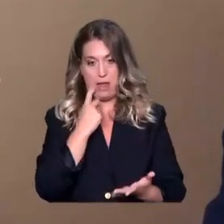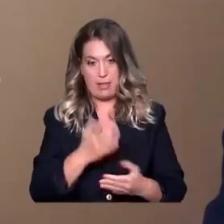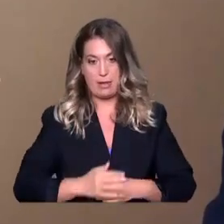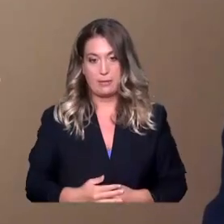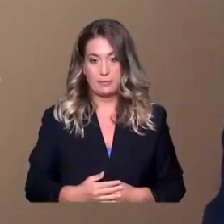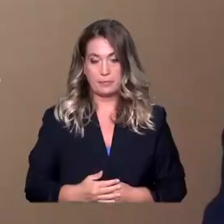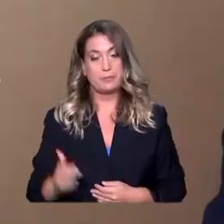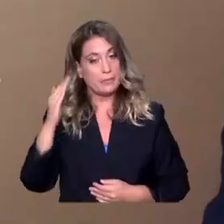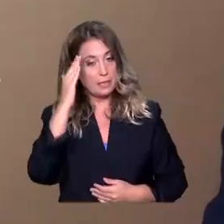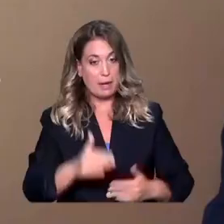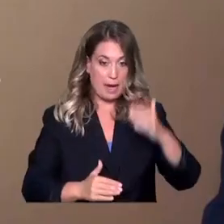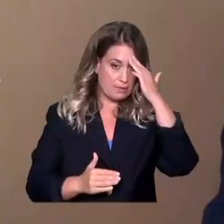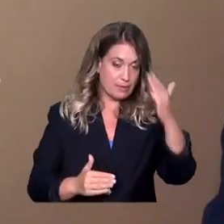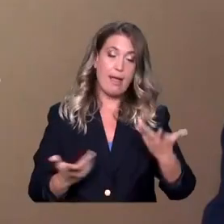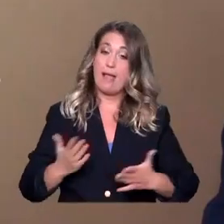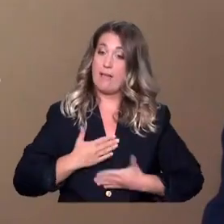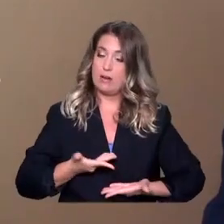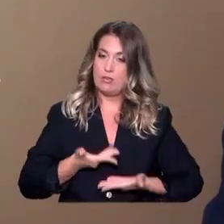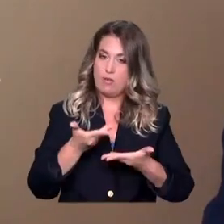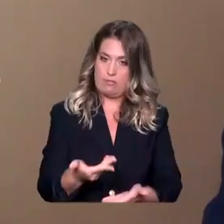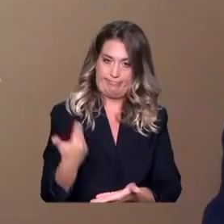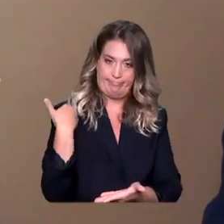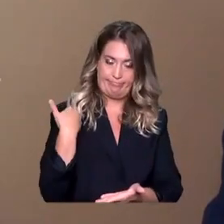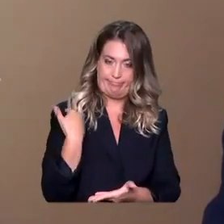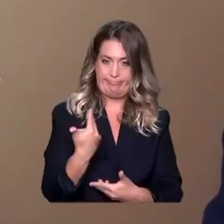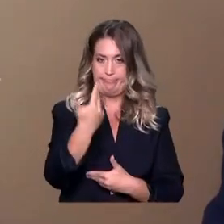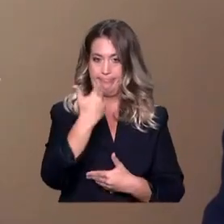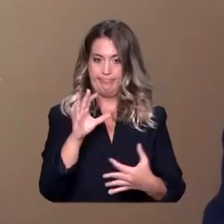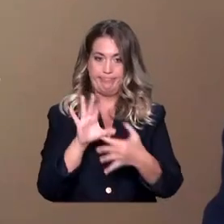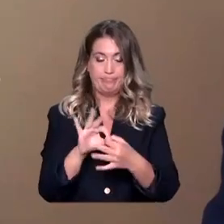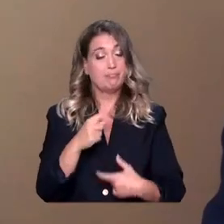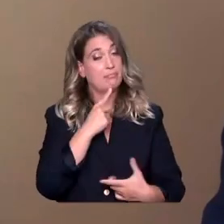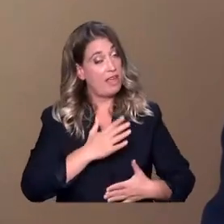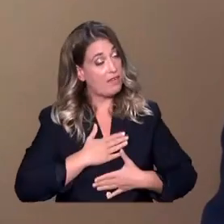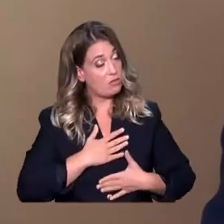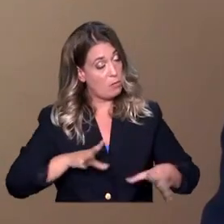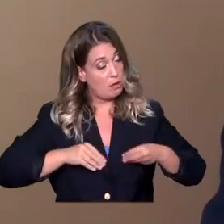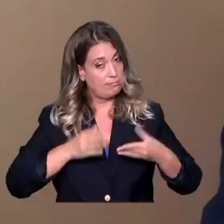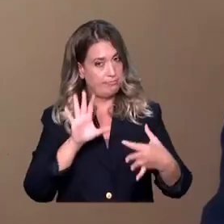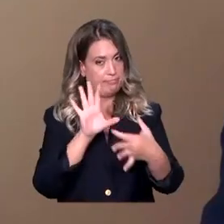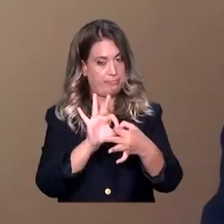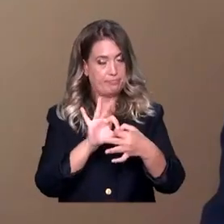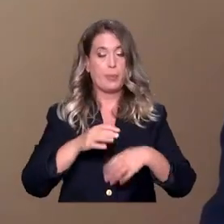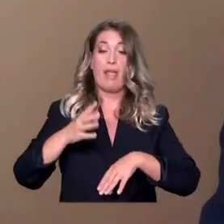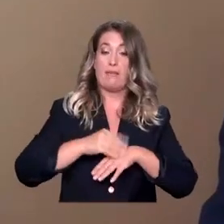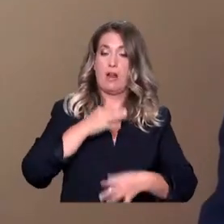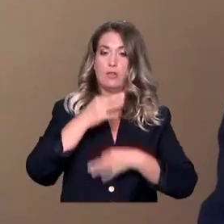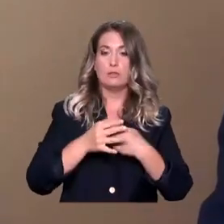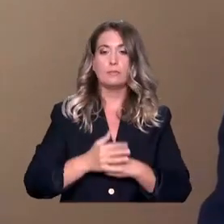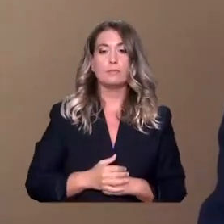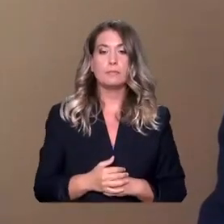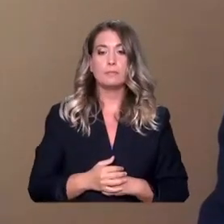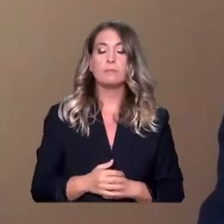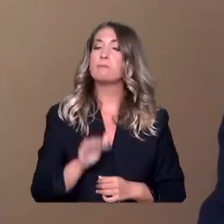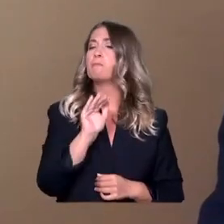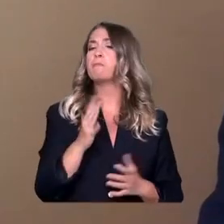Καλησπέρα κύριε Βαγγελάτε. Ευχαριστώ πολύ την πρόσφυλληση. ωραία συγκομπή. Εμείς ευχαριστούμε που είστε εδώ και να ξεκινήσουμε με το τι θα έχει